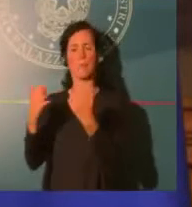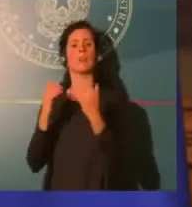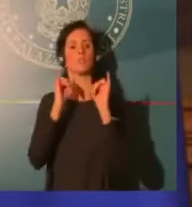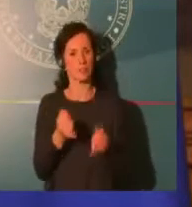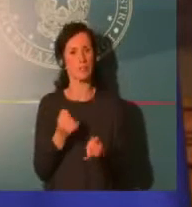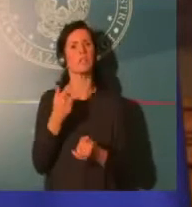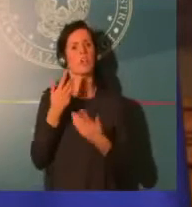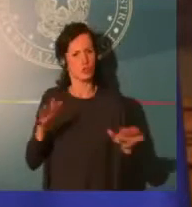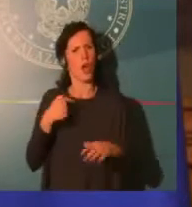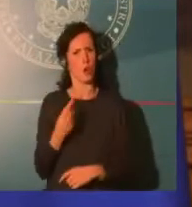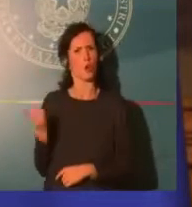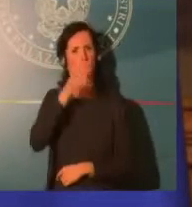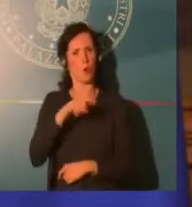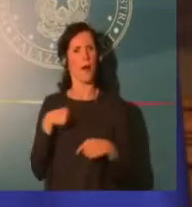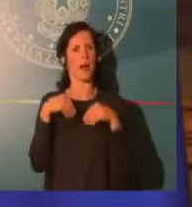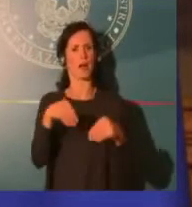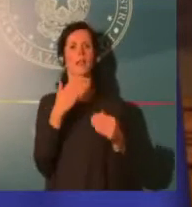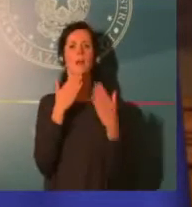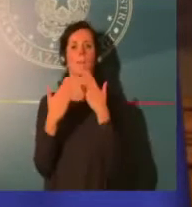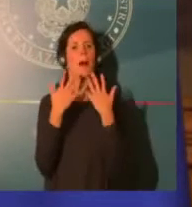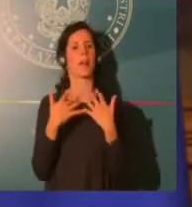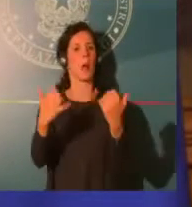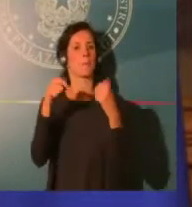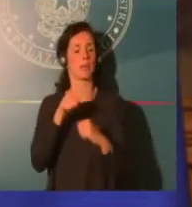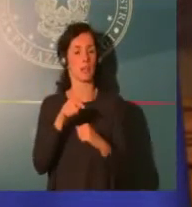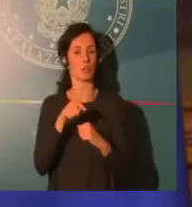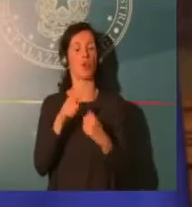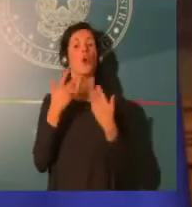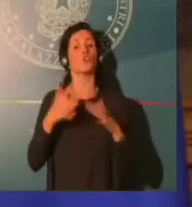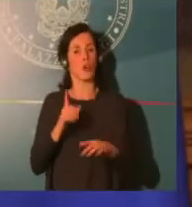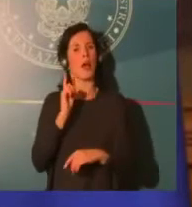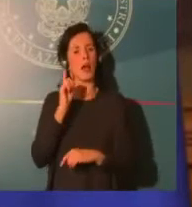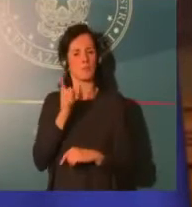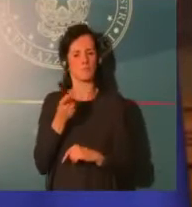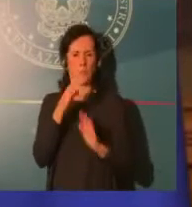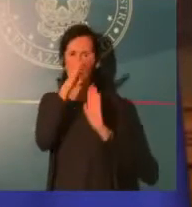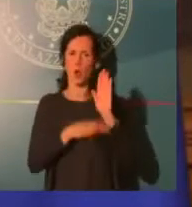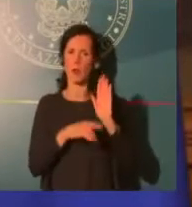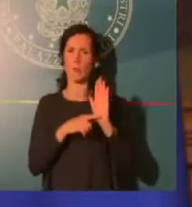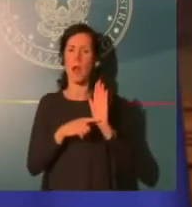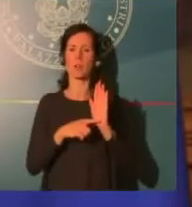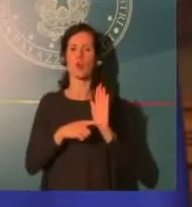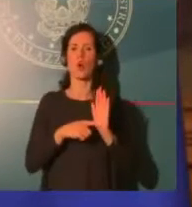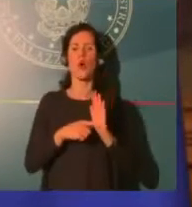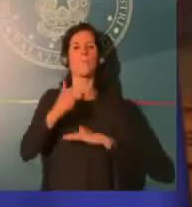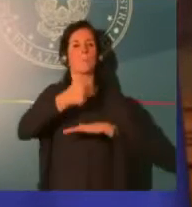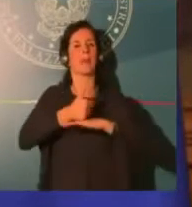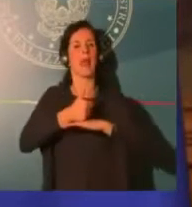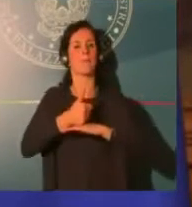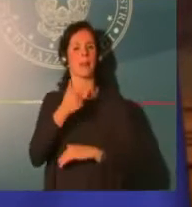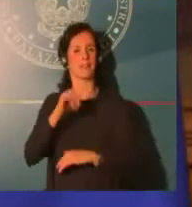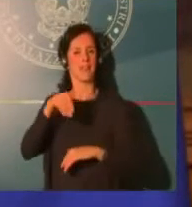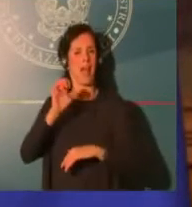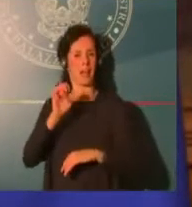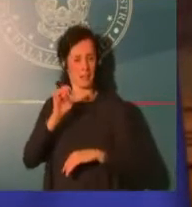time del Presidente del Consiglio, sarò domani a rispondere ai quesiti che mi verranno posti, il giorno dopo ritornerò,